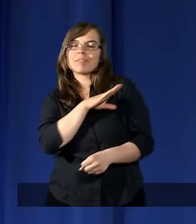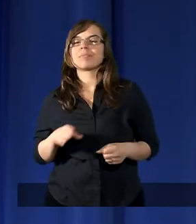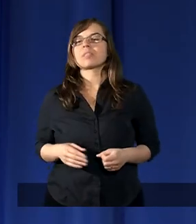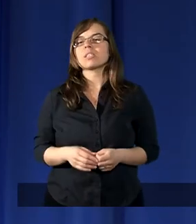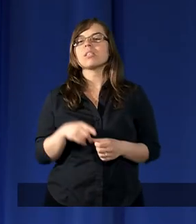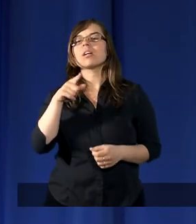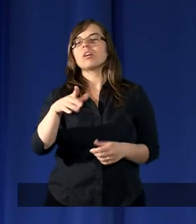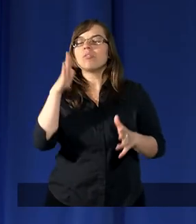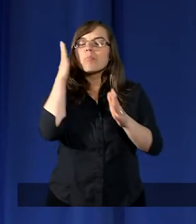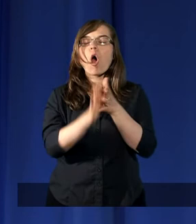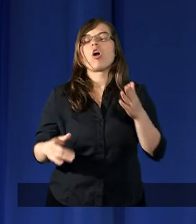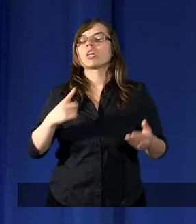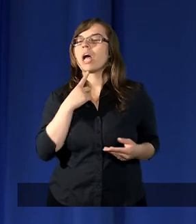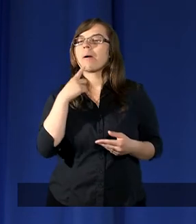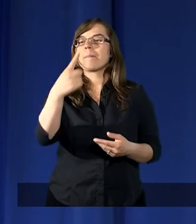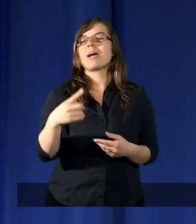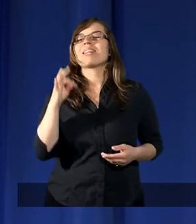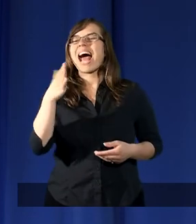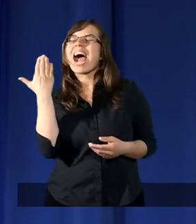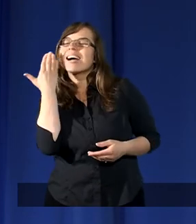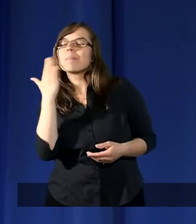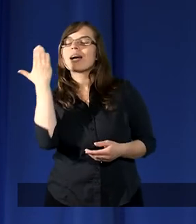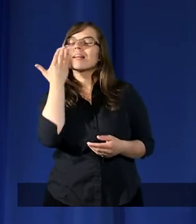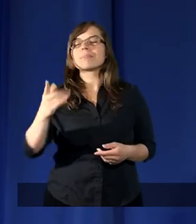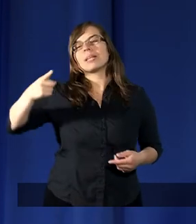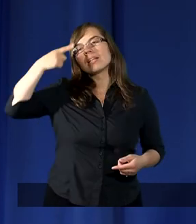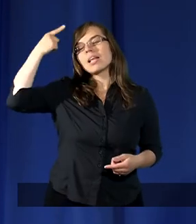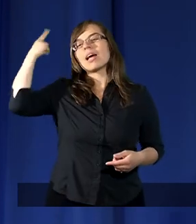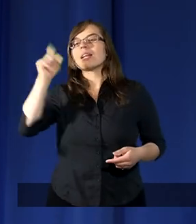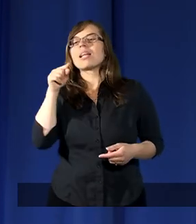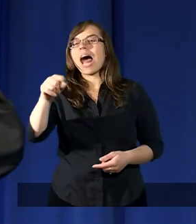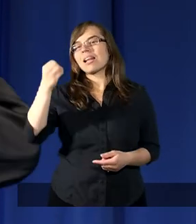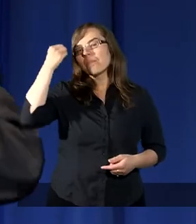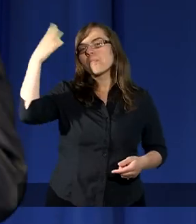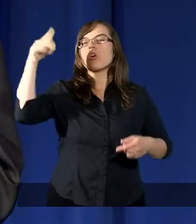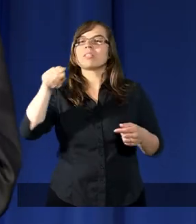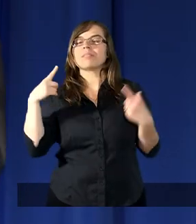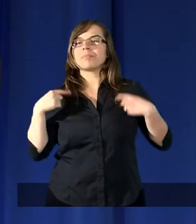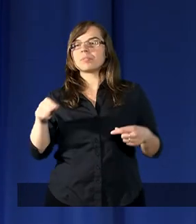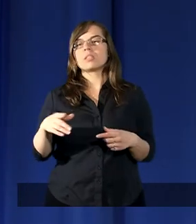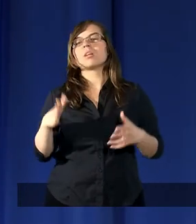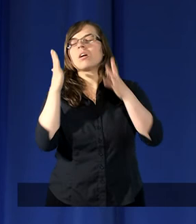Gdybyśmy to tak prosto powiedzieli, tak bardzo tęsknił za tym Mojżeszem,